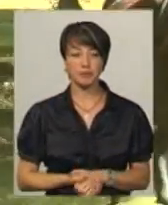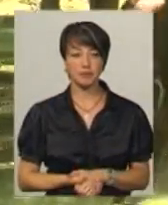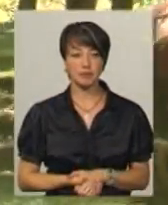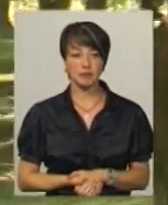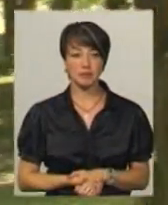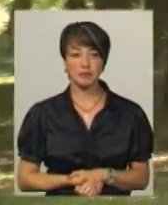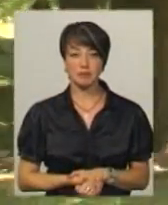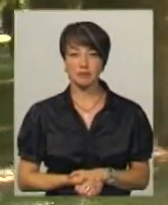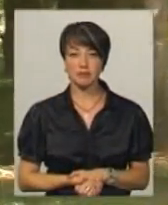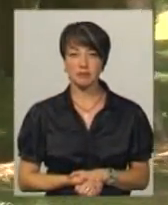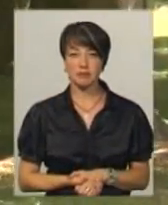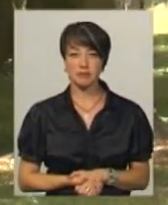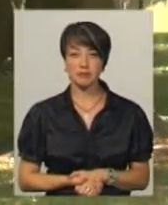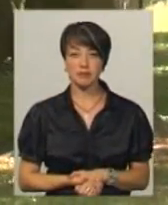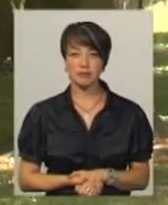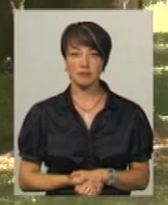Жила, Віктор Кривий, новини.